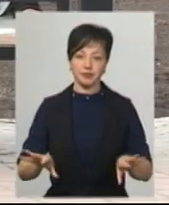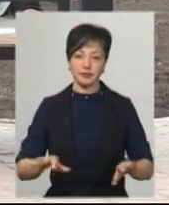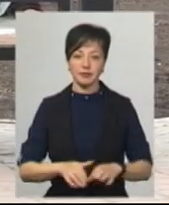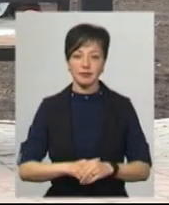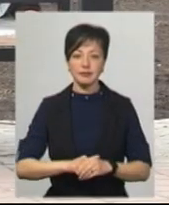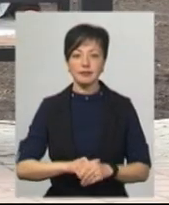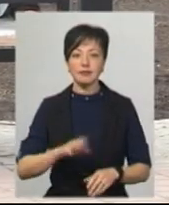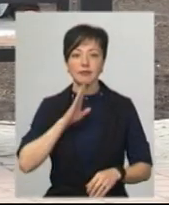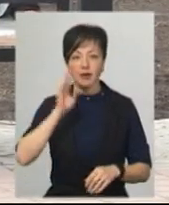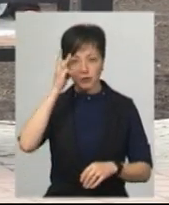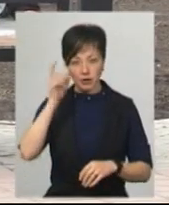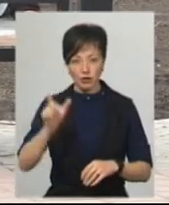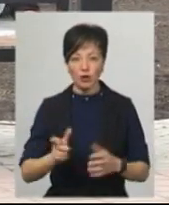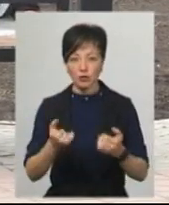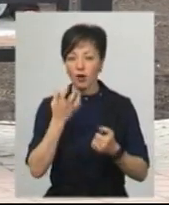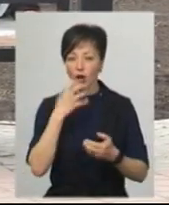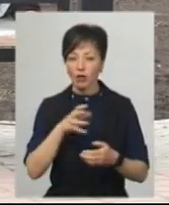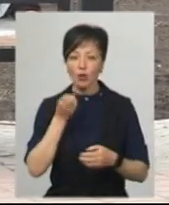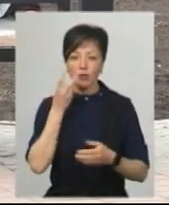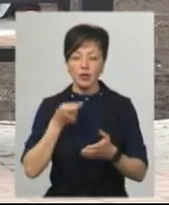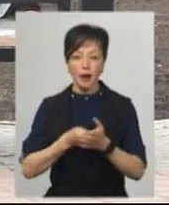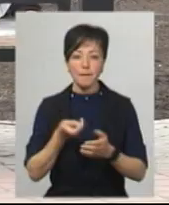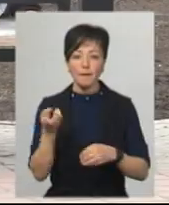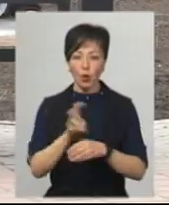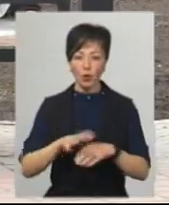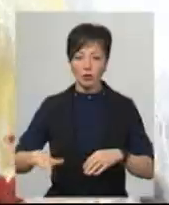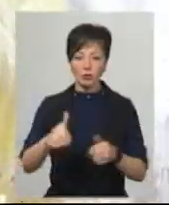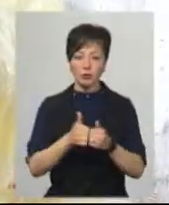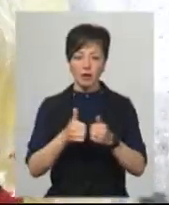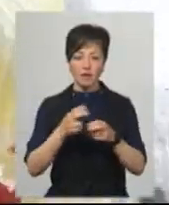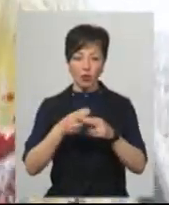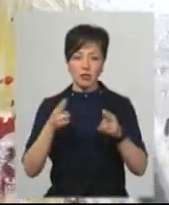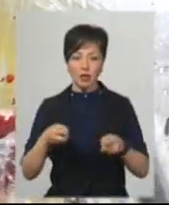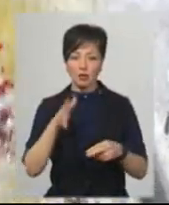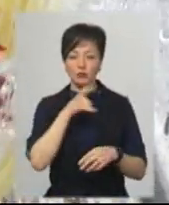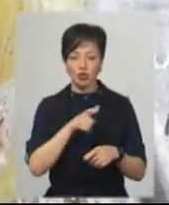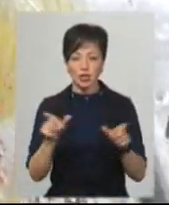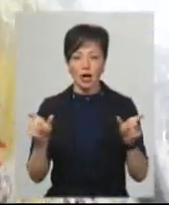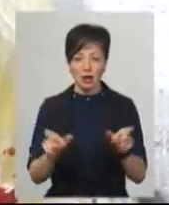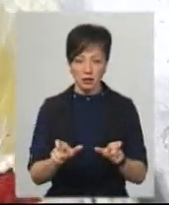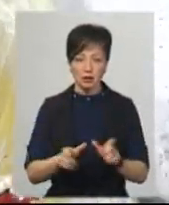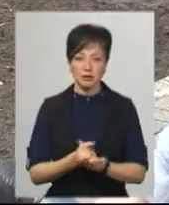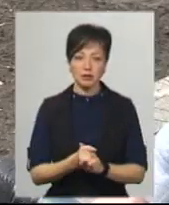Хмельничанка Ольга, аби отримати гарячий обід, приходить на площу поруч із вокзалом і під час карантину.